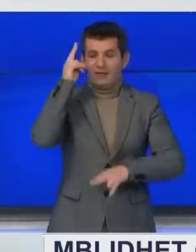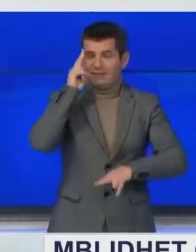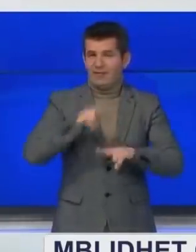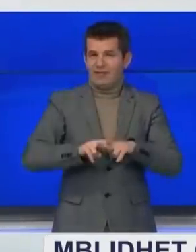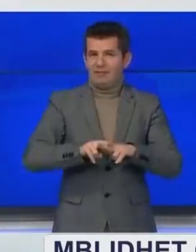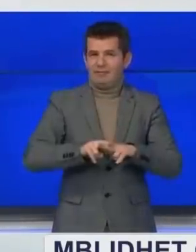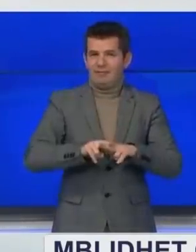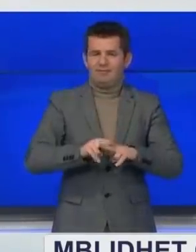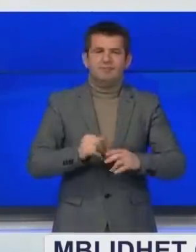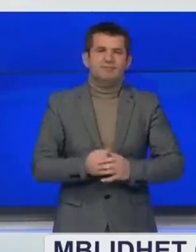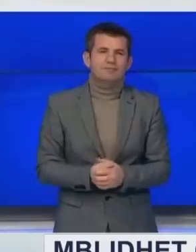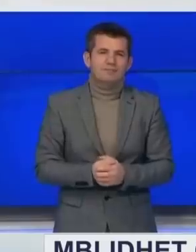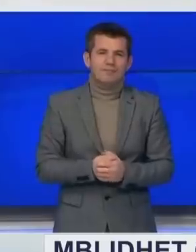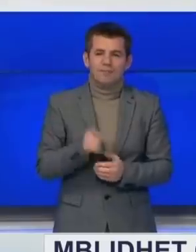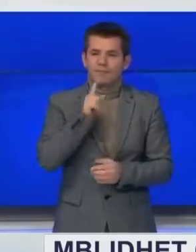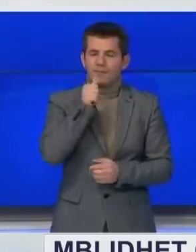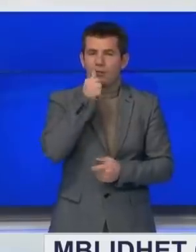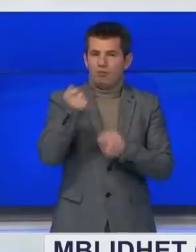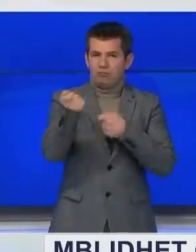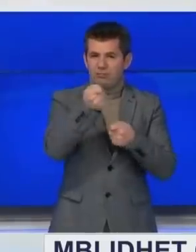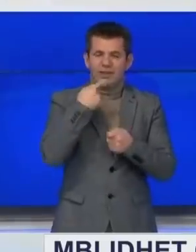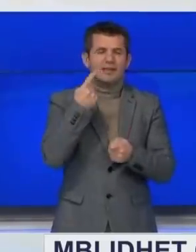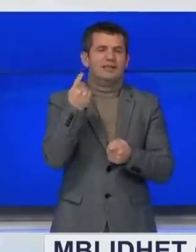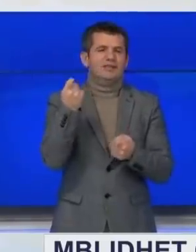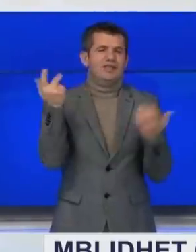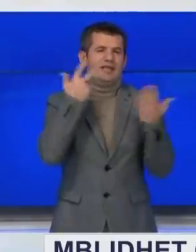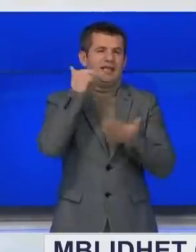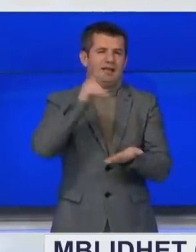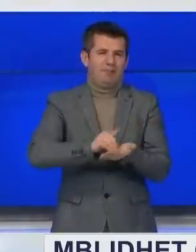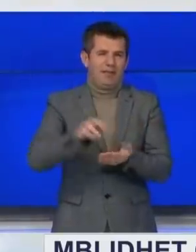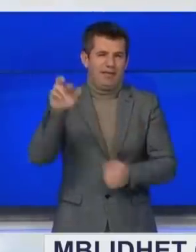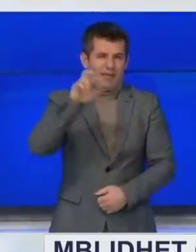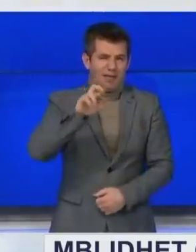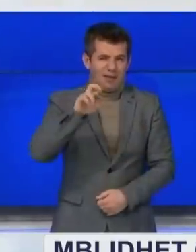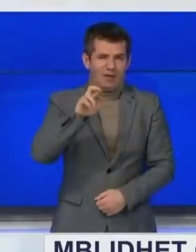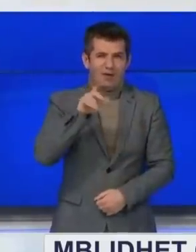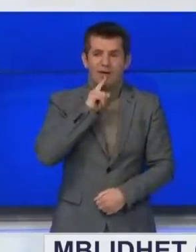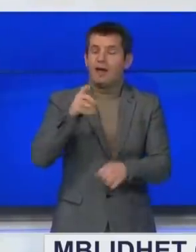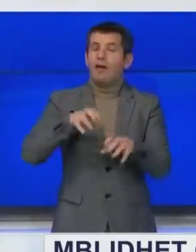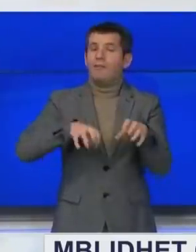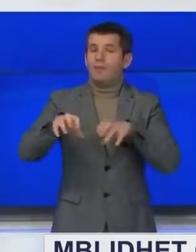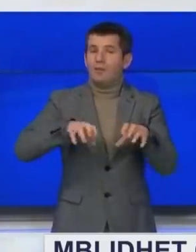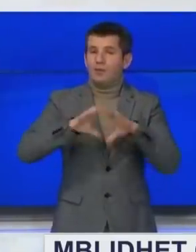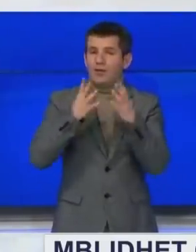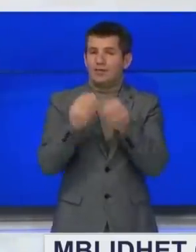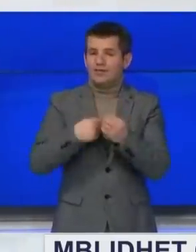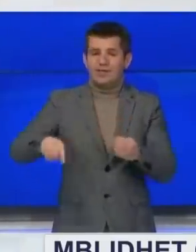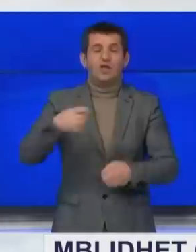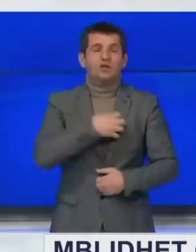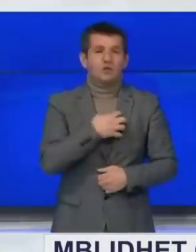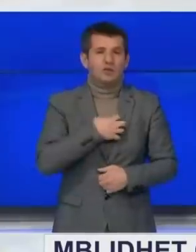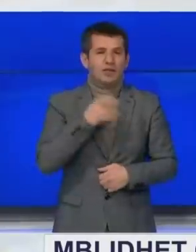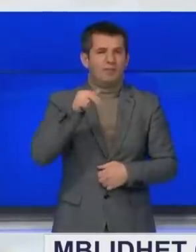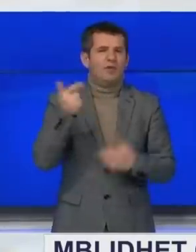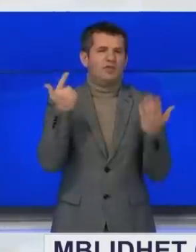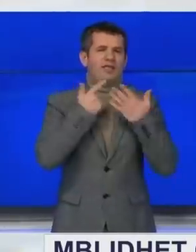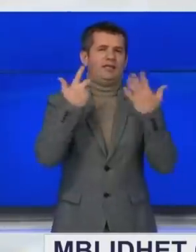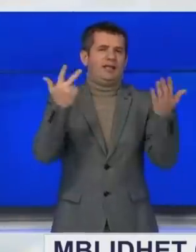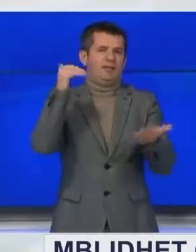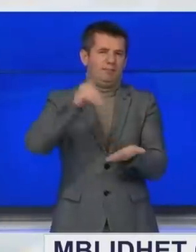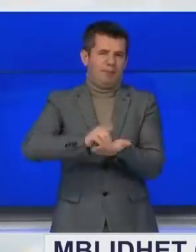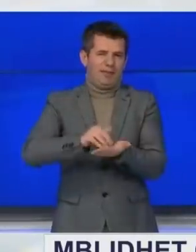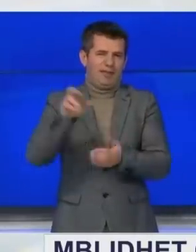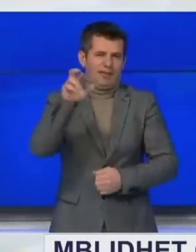parafrak. Për zjarë fikësit, janë darë 180.000 euro, derisa për punëtorët e sektorit social, janë darë 78.000